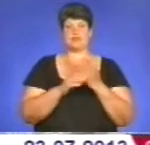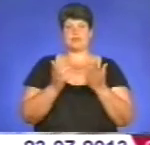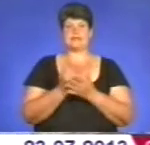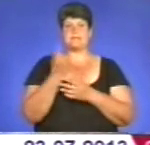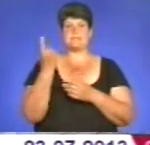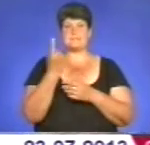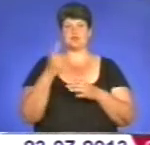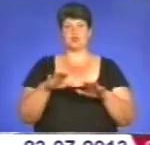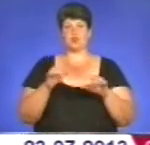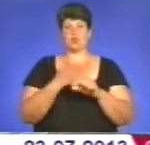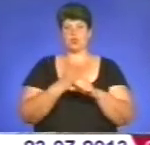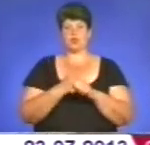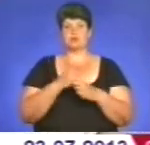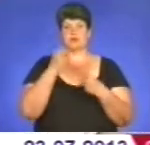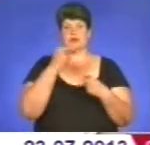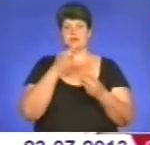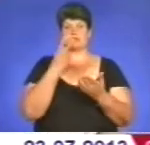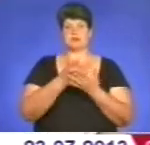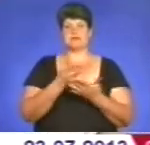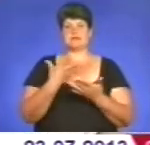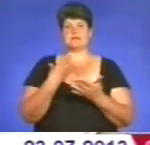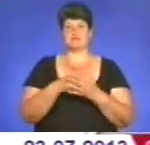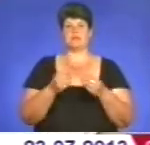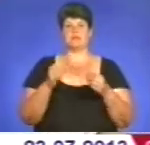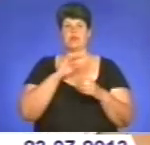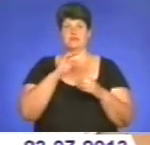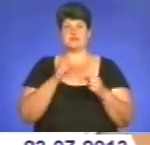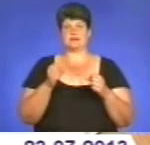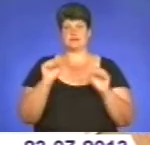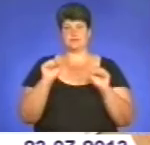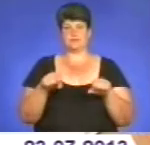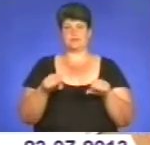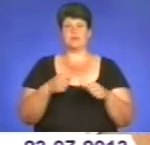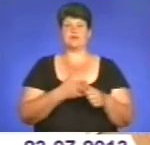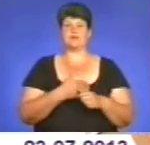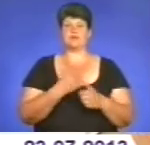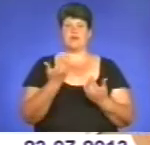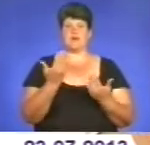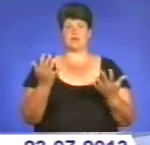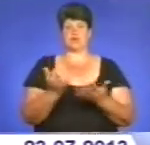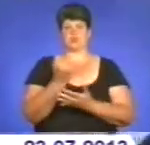роботу та як найкраще проявити свої професійні здібності. Тож, бажаємо вам успіху!